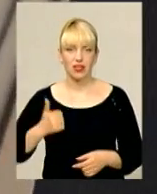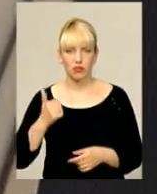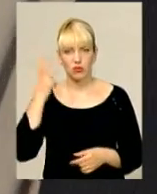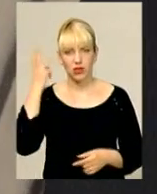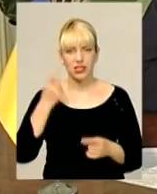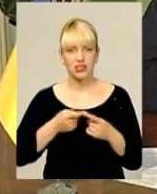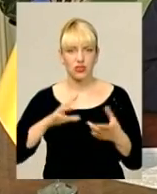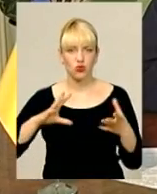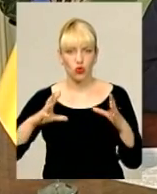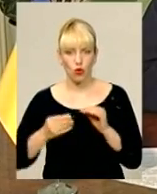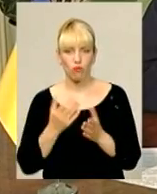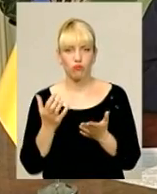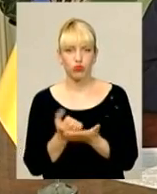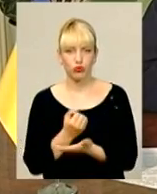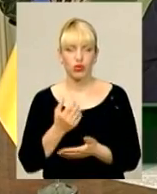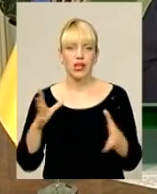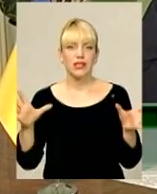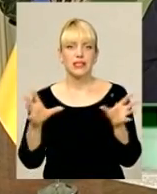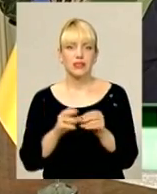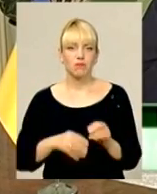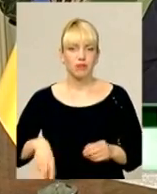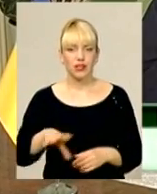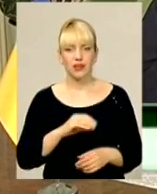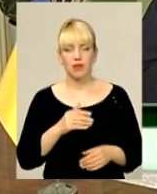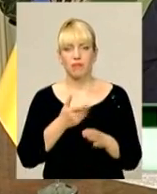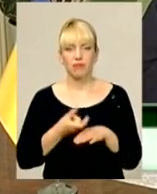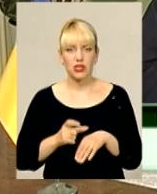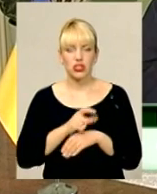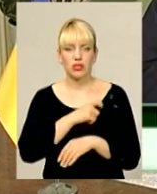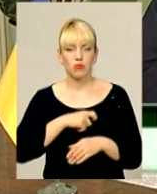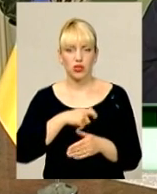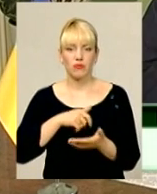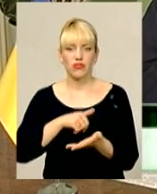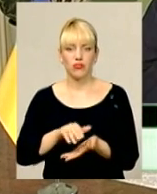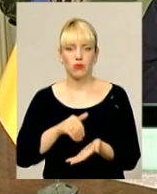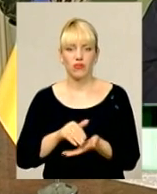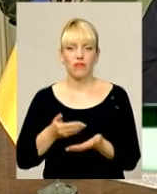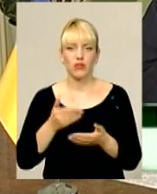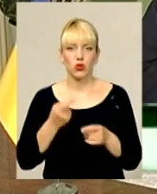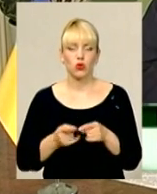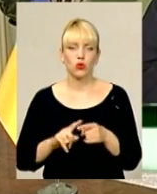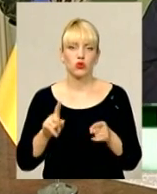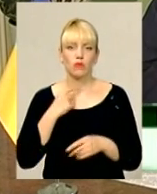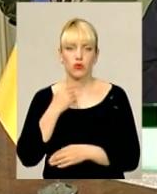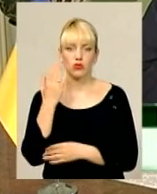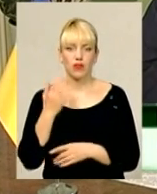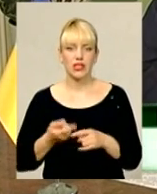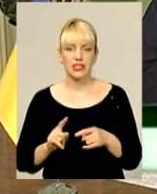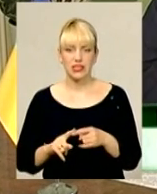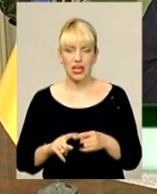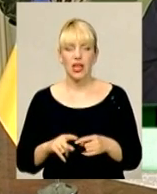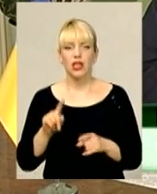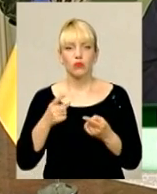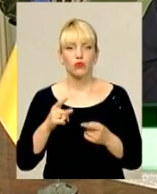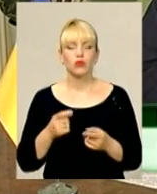здобуток спільний. Більшість депутатів відмовляється від того, що вони проголосували за цю річ. Чому? Тому що,